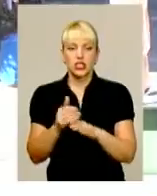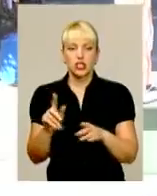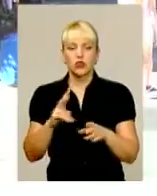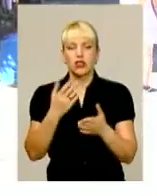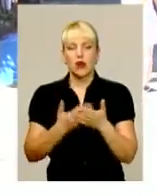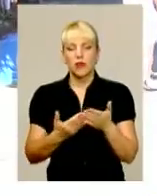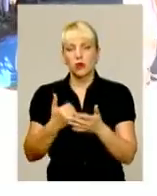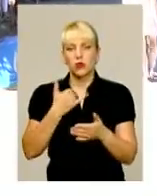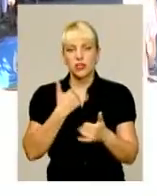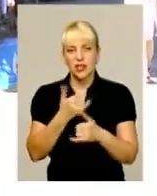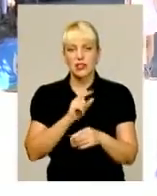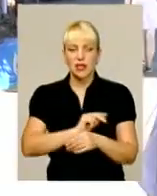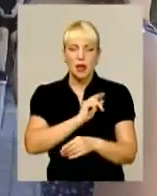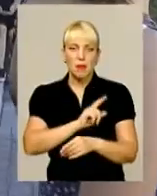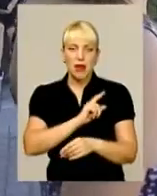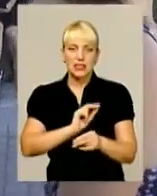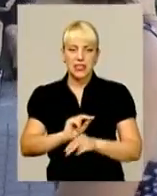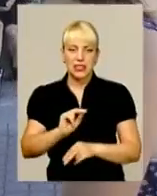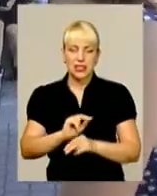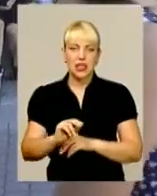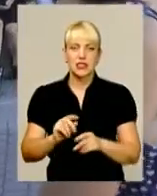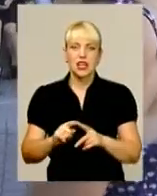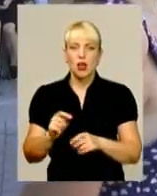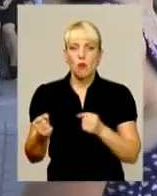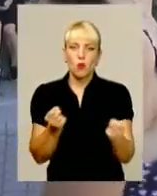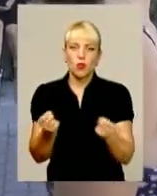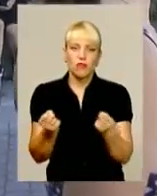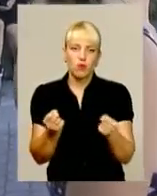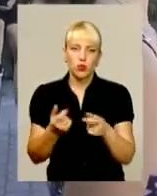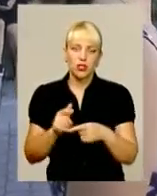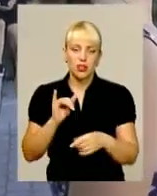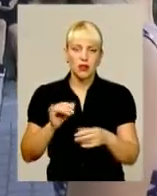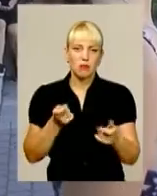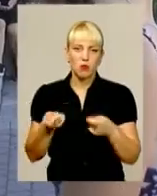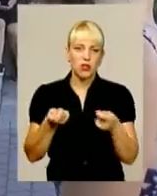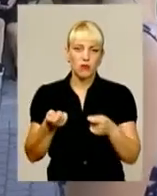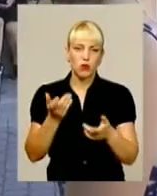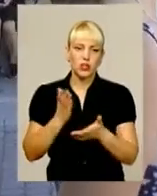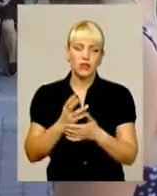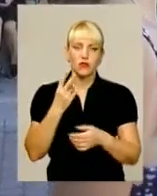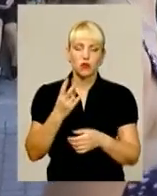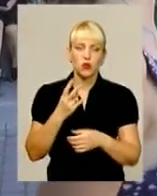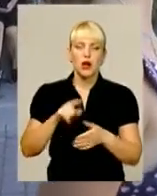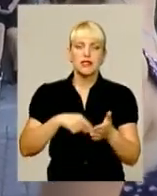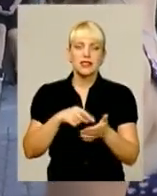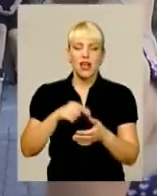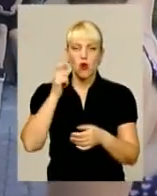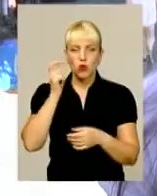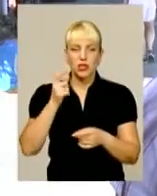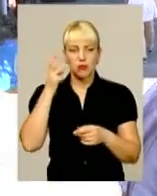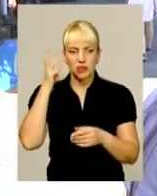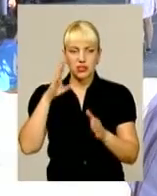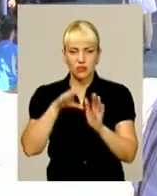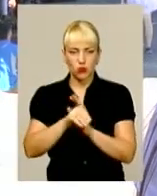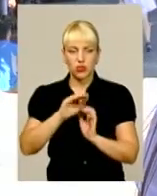приходить майстер-клас «Буївугі». Взагалі танцювальність студії «Буївугі» є лише в двох містах України, і Хмельницький – це один із них.